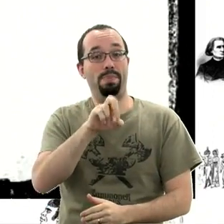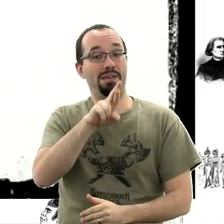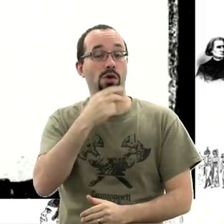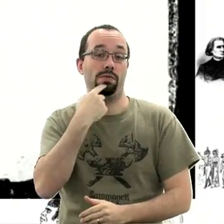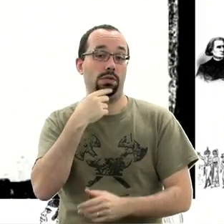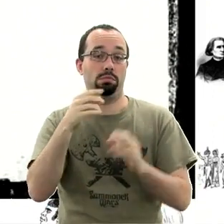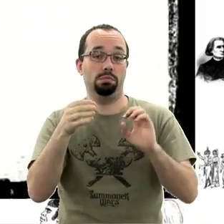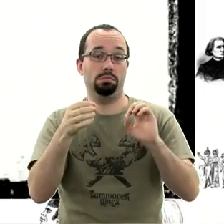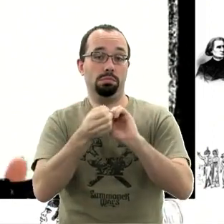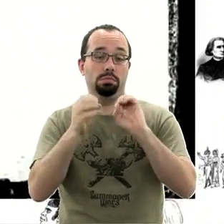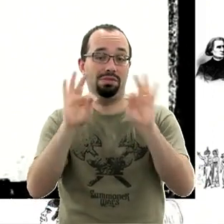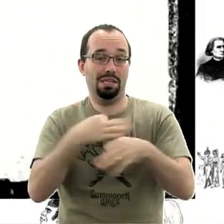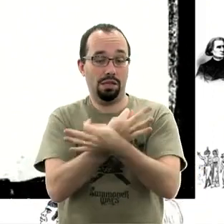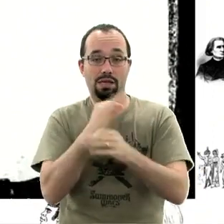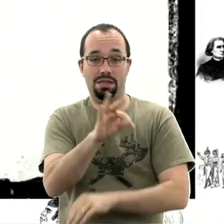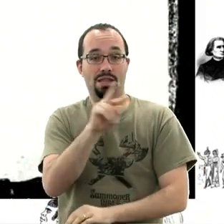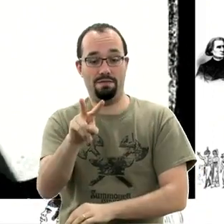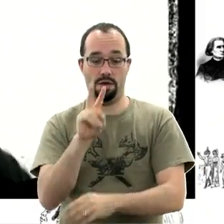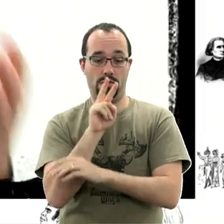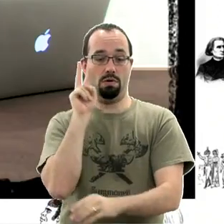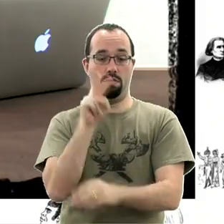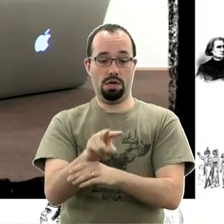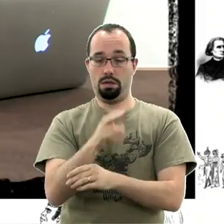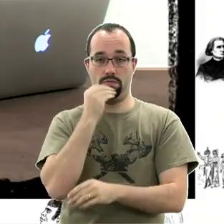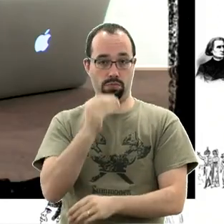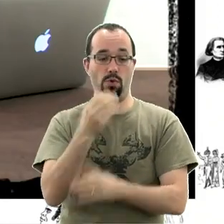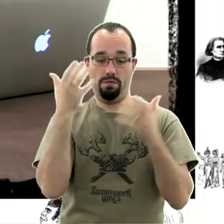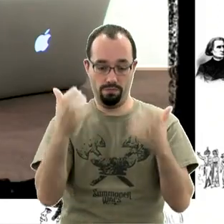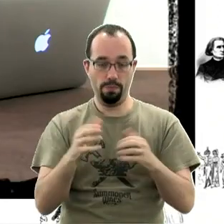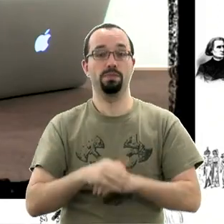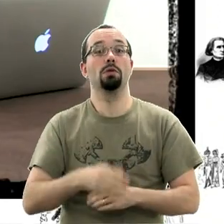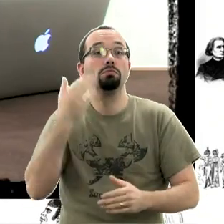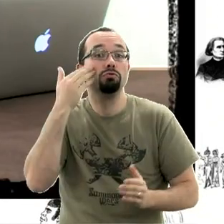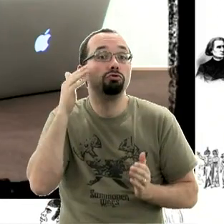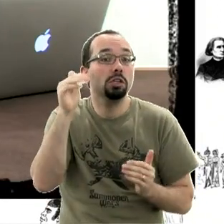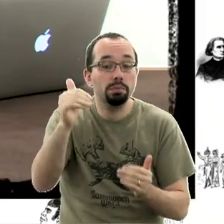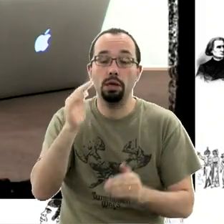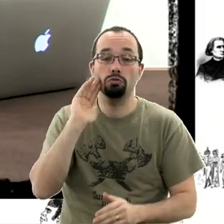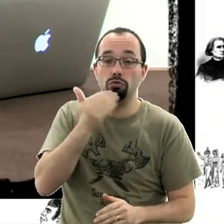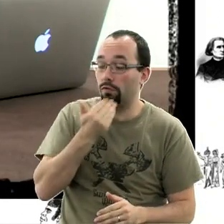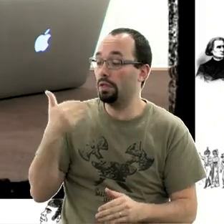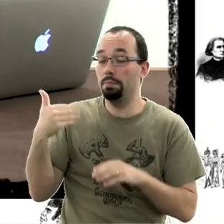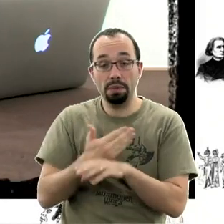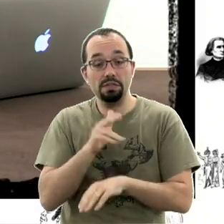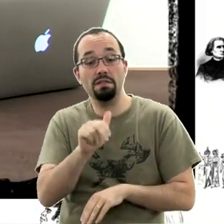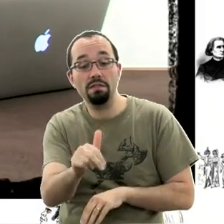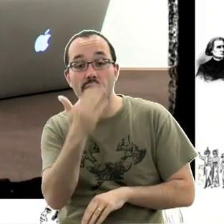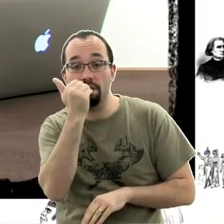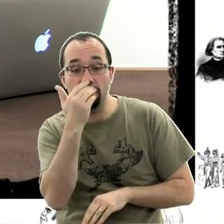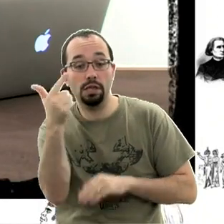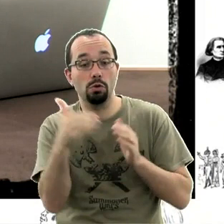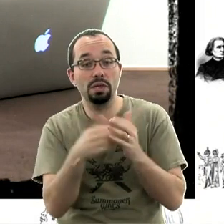Crack TV totale et complète. Voilà, j'espère que j'ai fait un tour assez large et complet de ce qui se passait au mois de janvier, de qui va se passer au mois de février 2016.